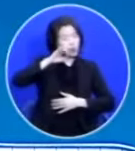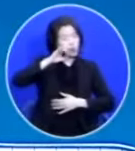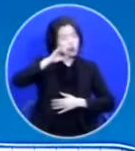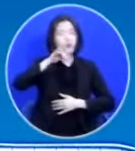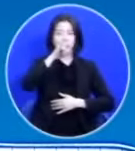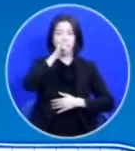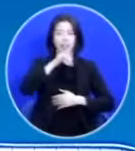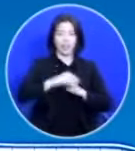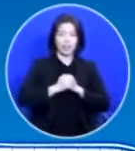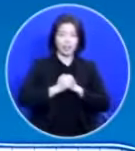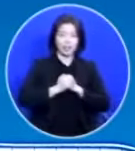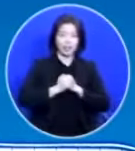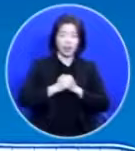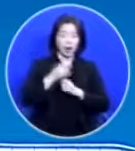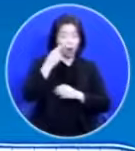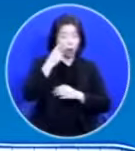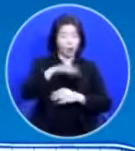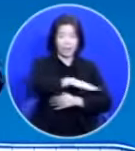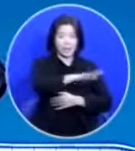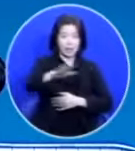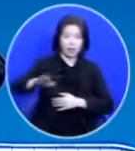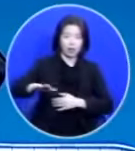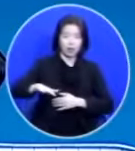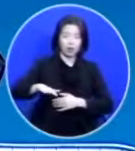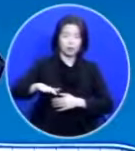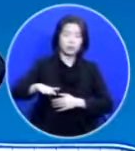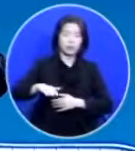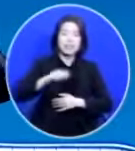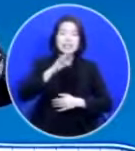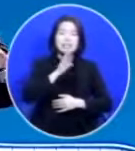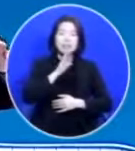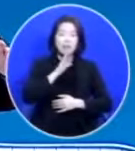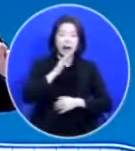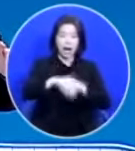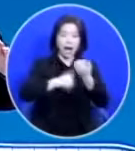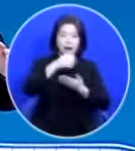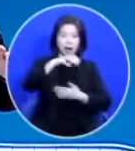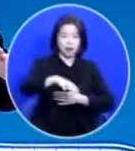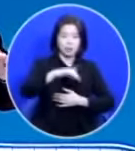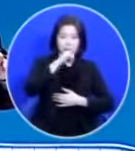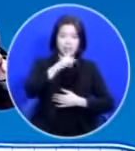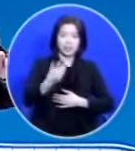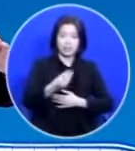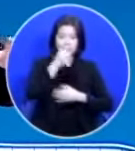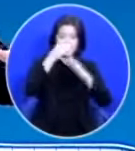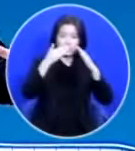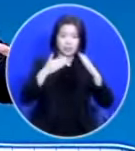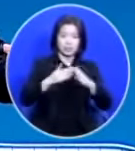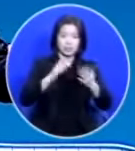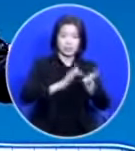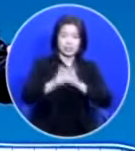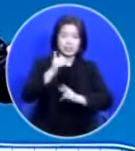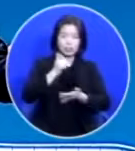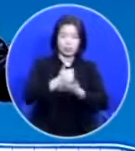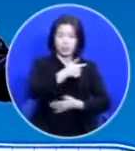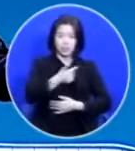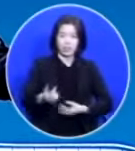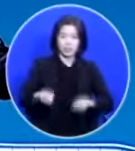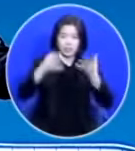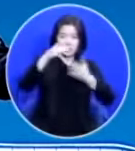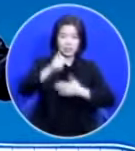혹시 여러분 정말 하나님 앞에 있는 그 성전이 예수님이 대제사장으로